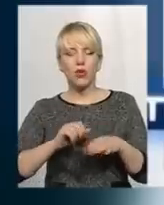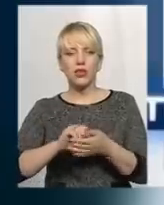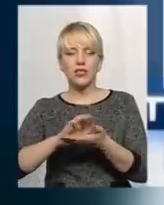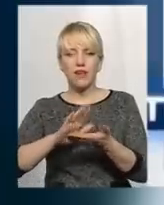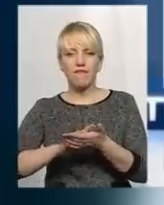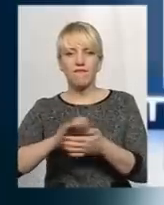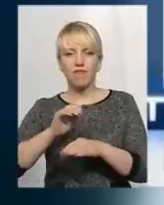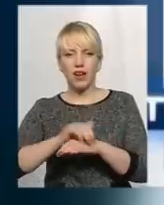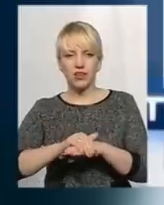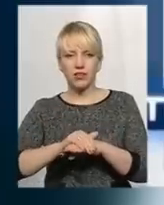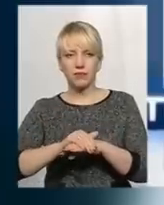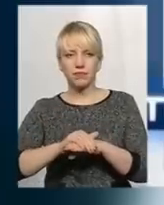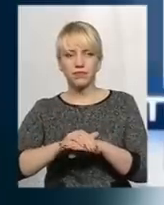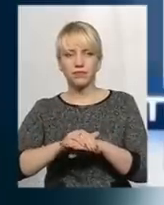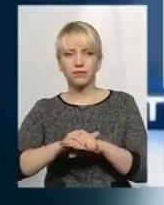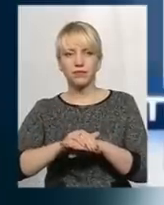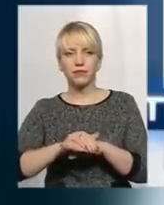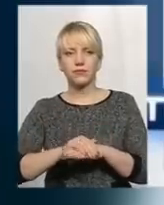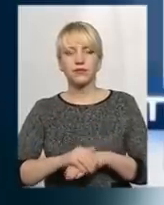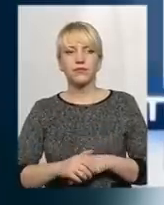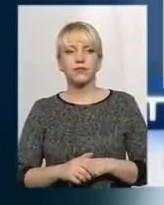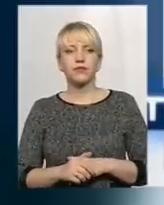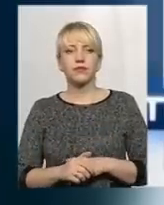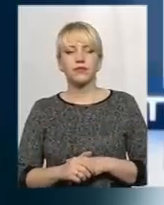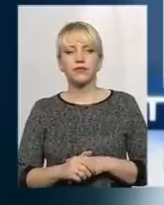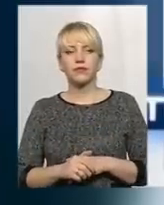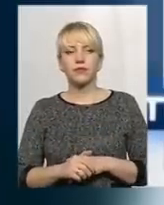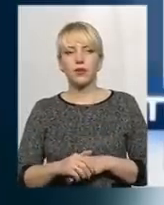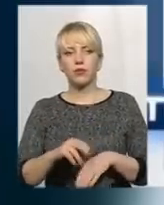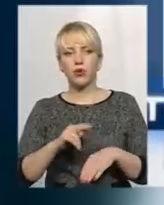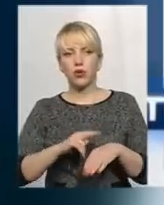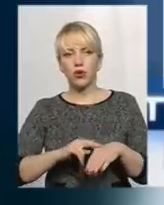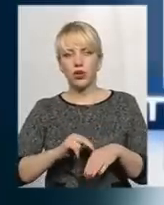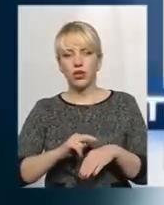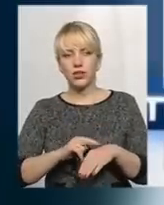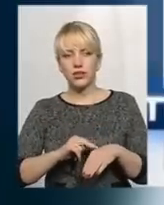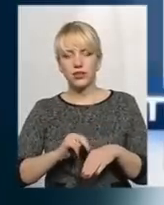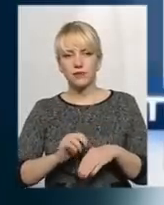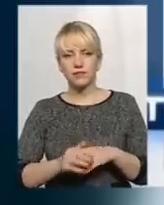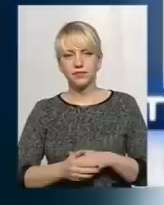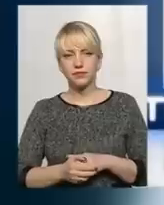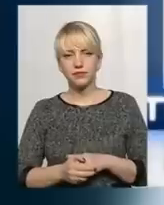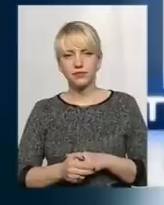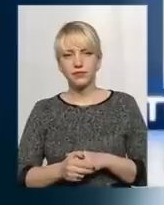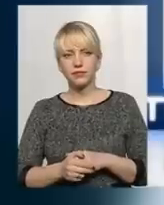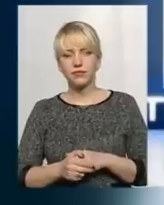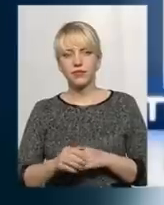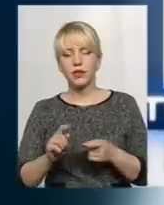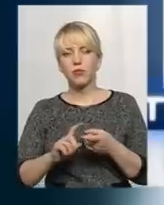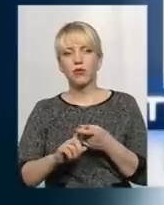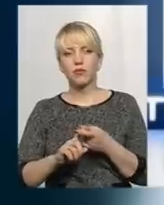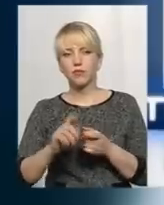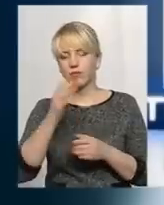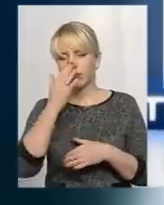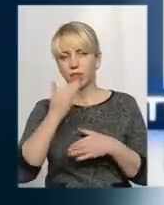в'їзді на місці переводи було встановлено, що дана гора була цістково вибрана і пожежа далі просто